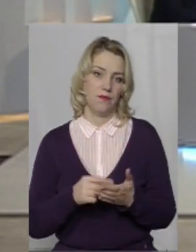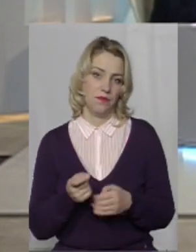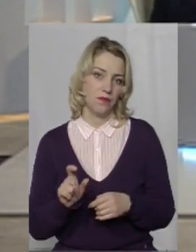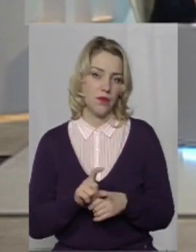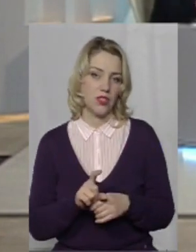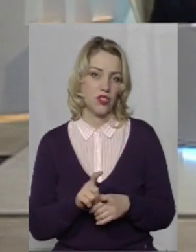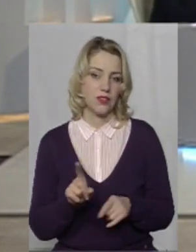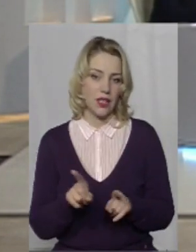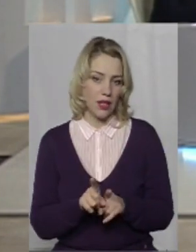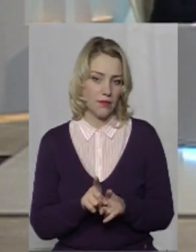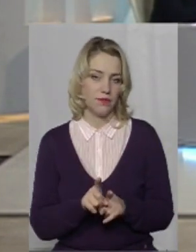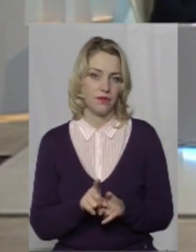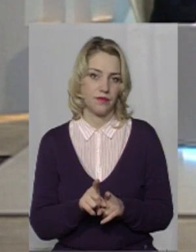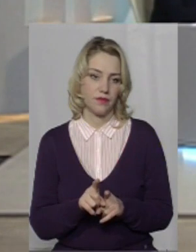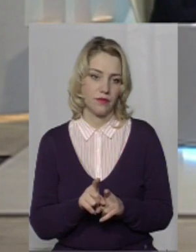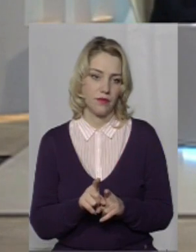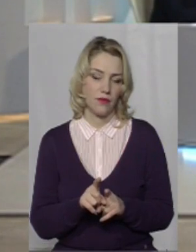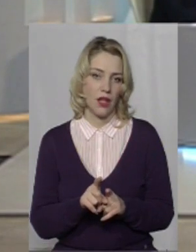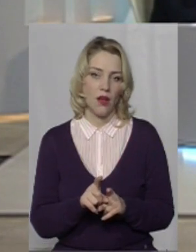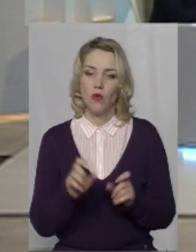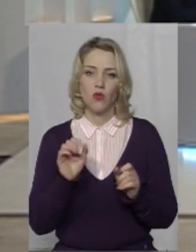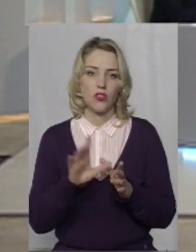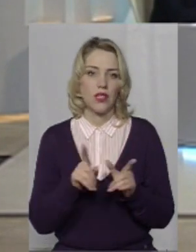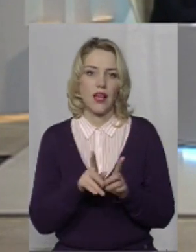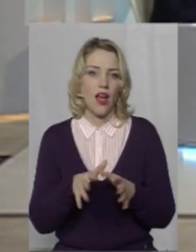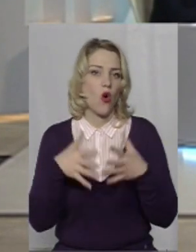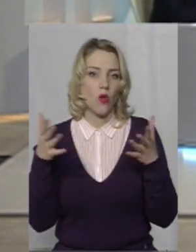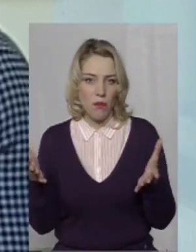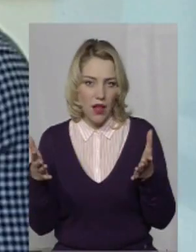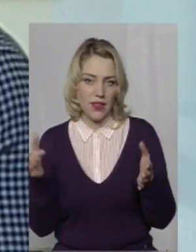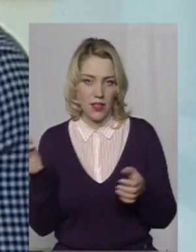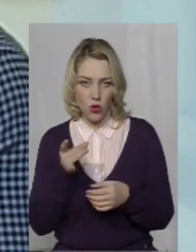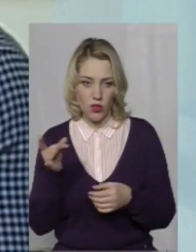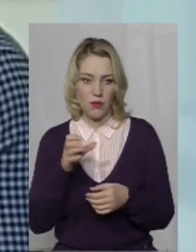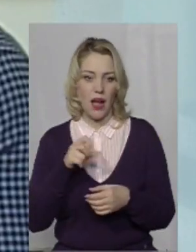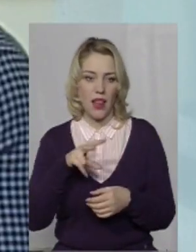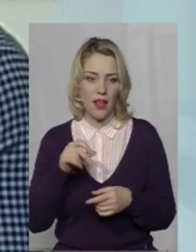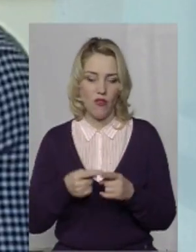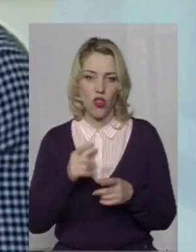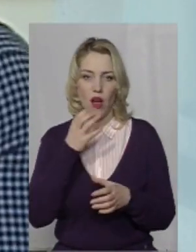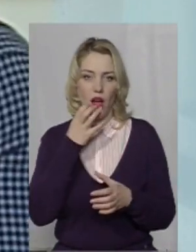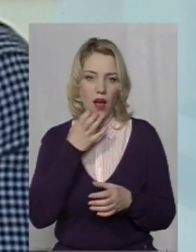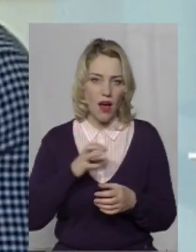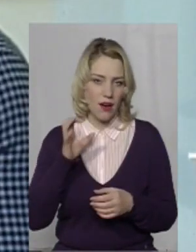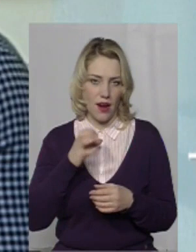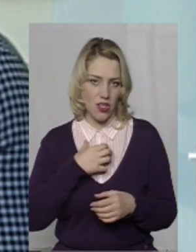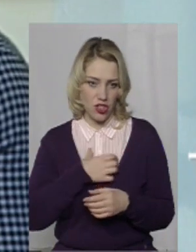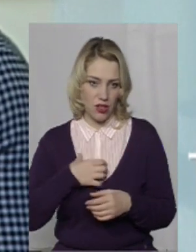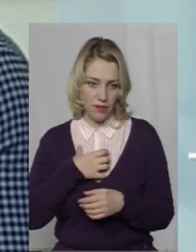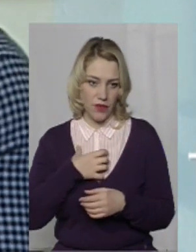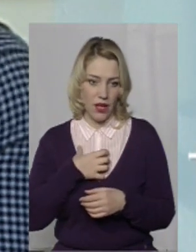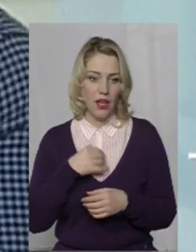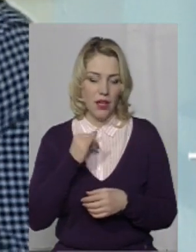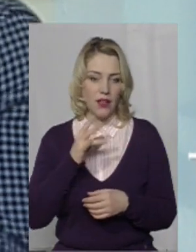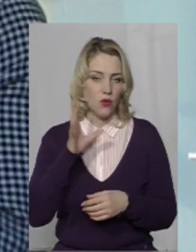можливо, воно не в таких глобальних розмірах, але воно гаряче і зараз воно во всіх